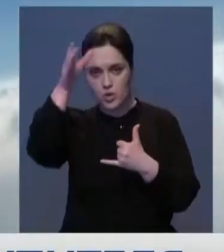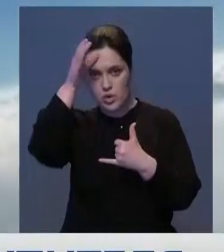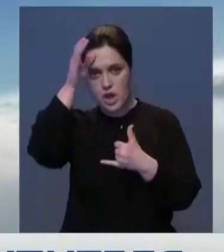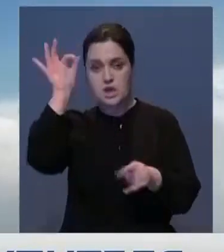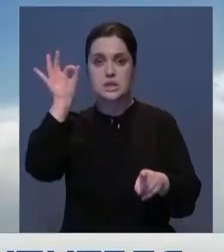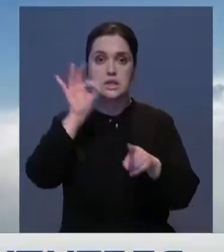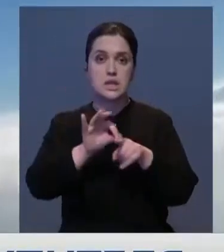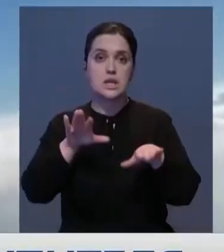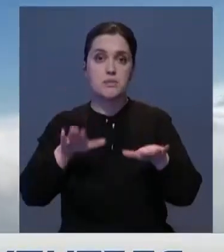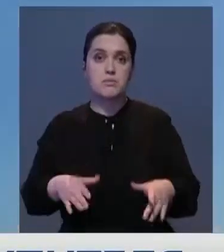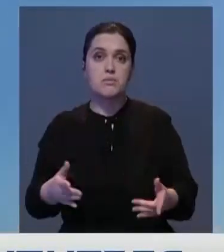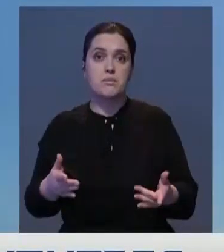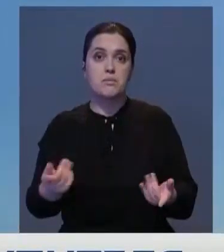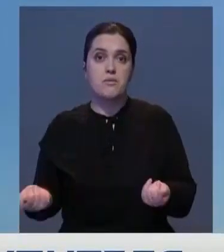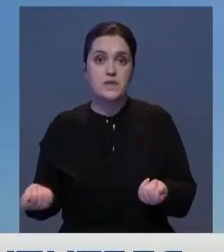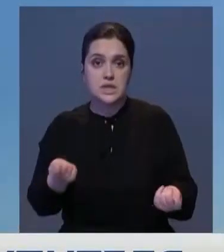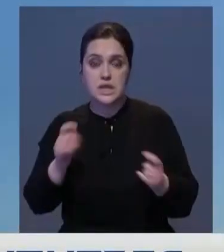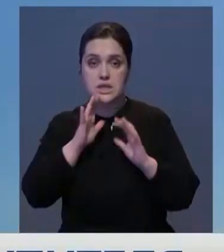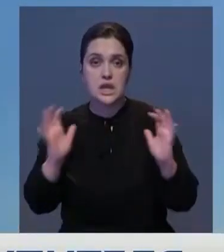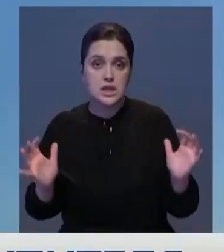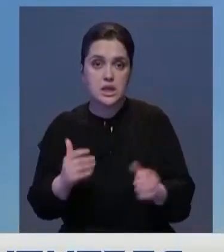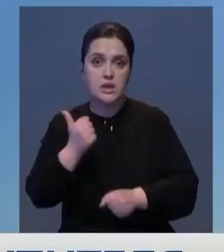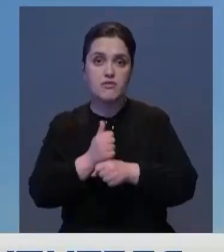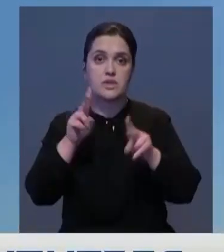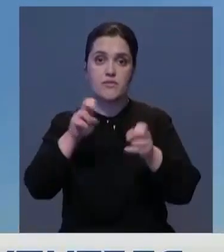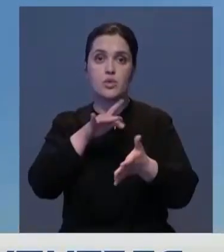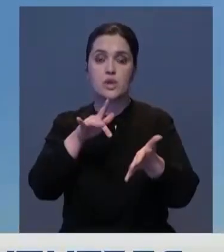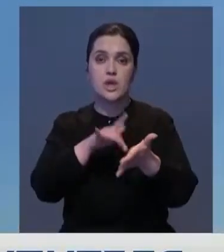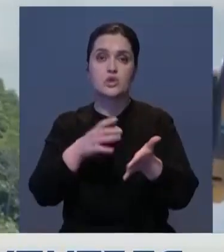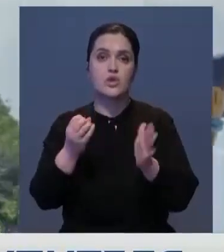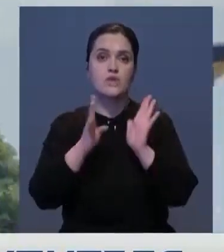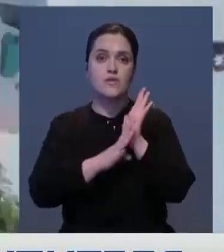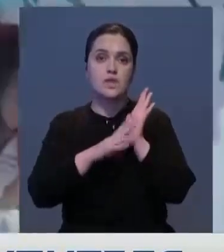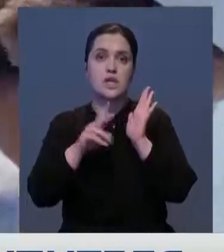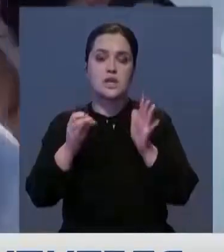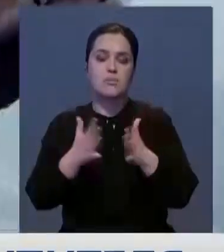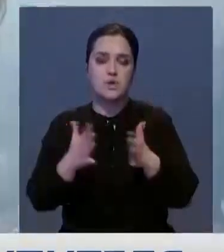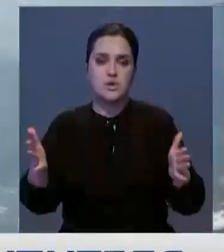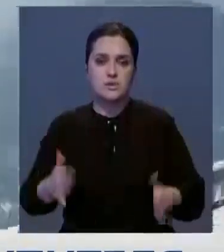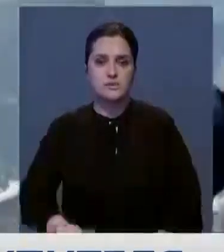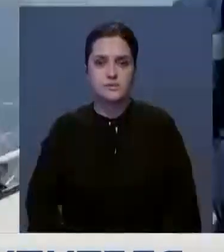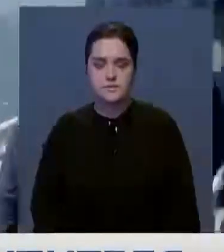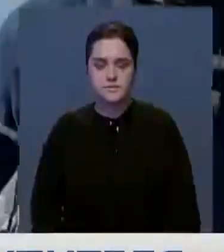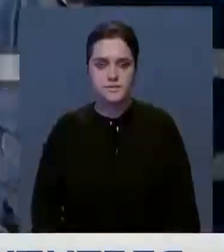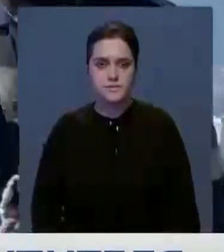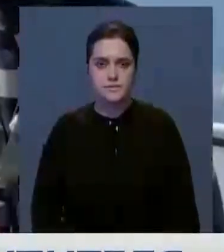геологов. честь цель местных властей сохранить главный символ города еще на 90 лет и больше.